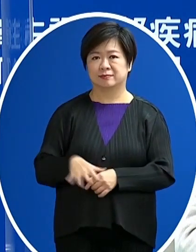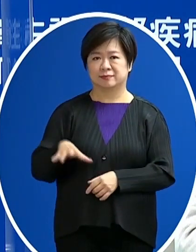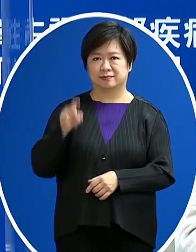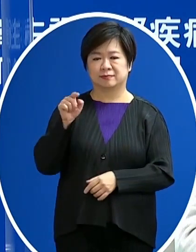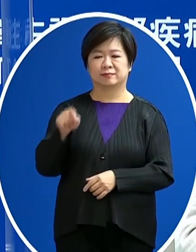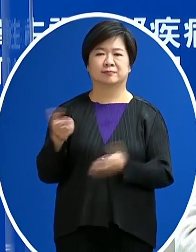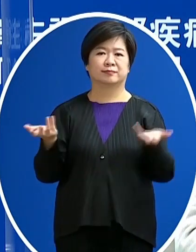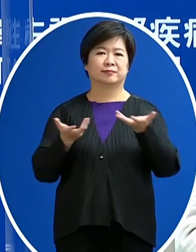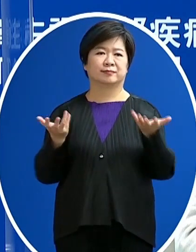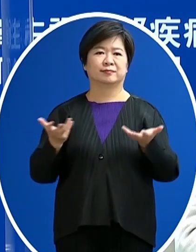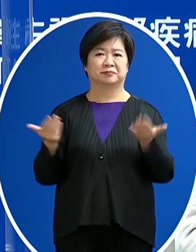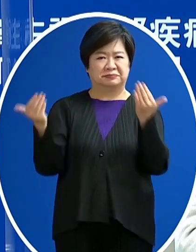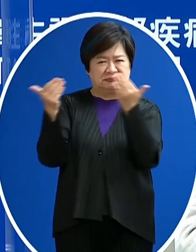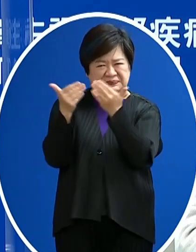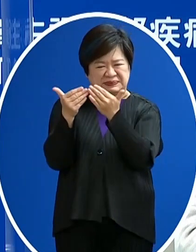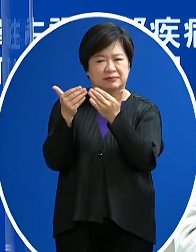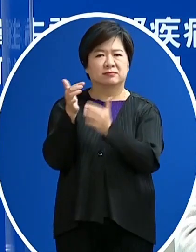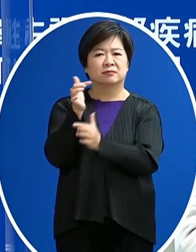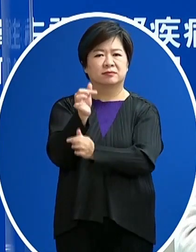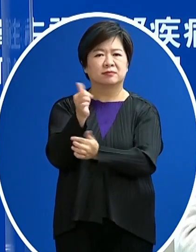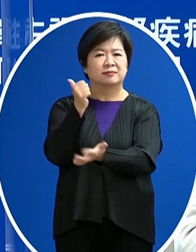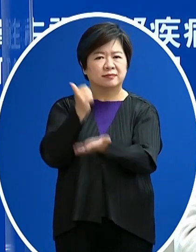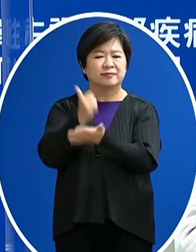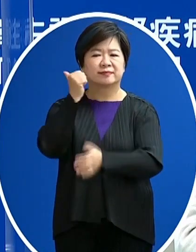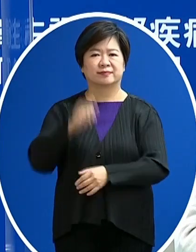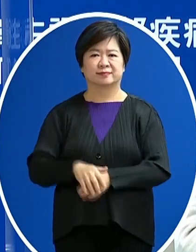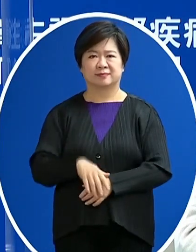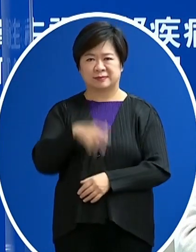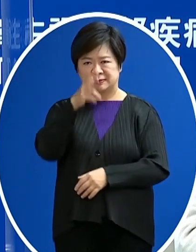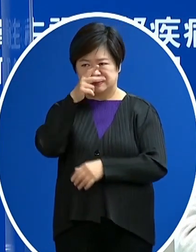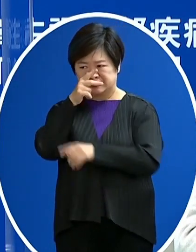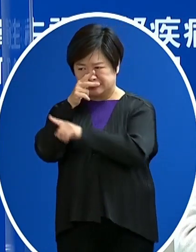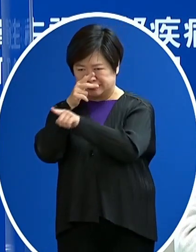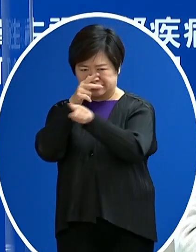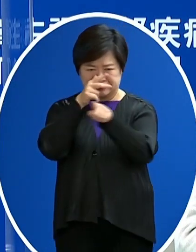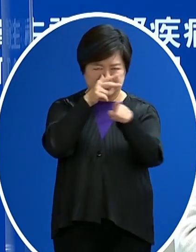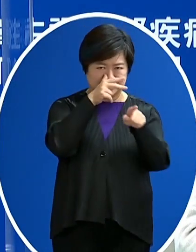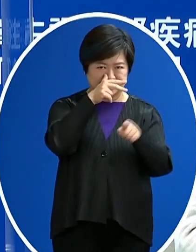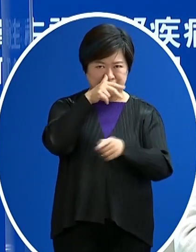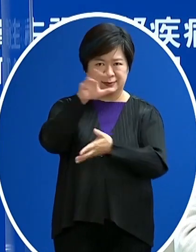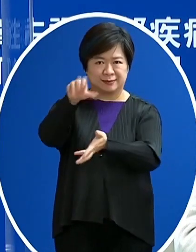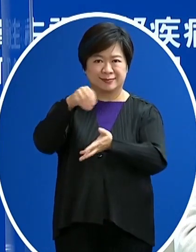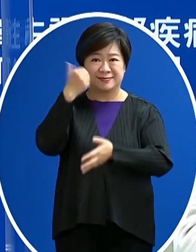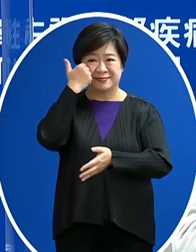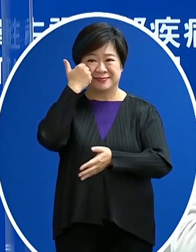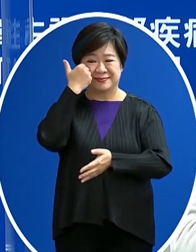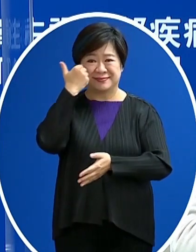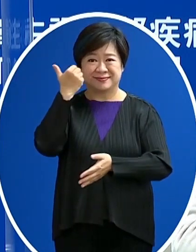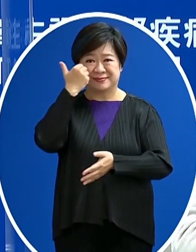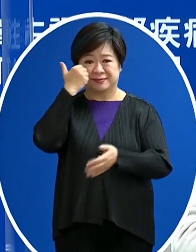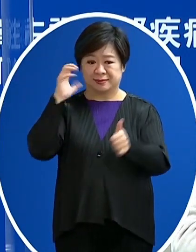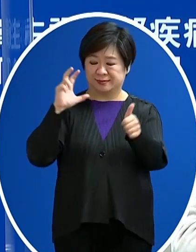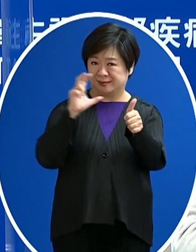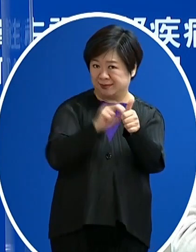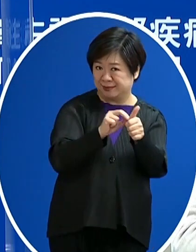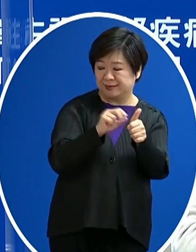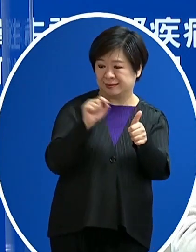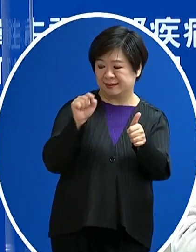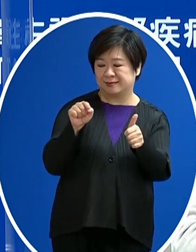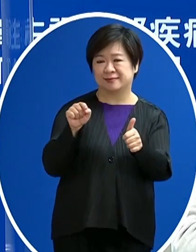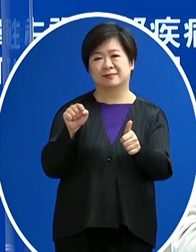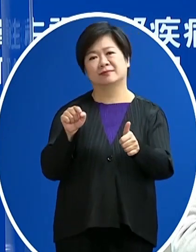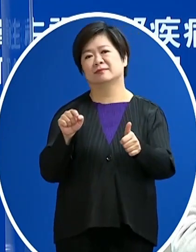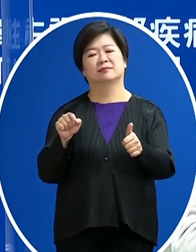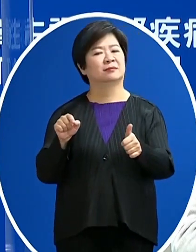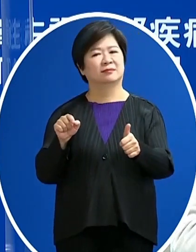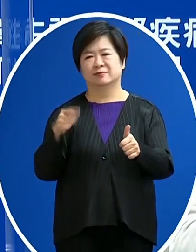把這個事情先完成至於哪一隻老鼠 他抓到了哪一隻被哪一隻咬到恐怕